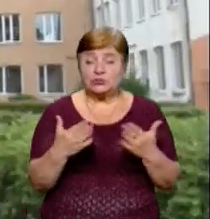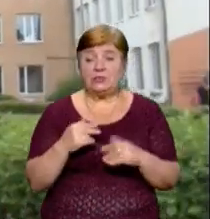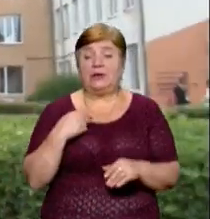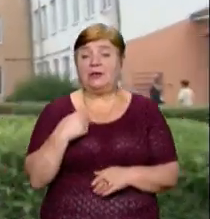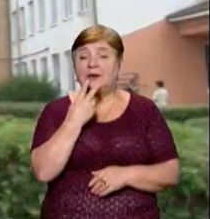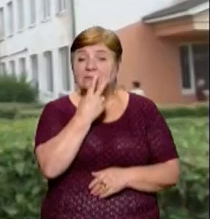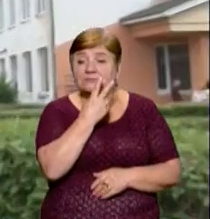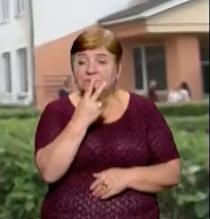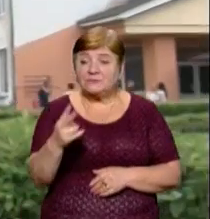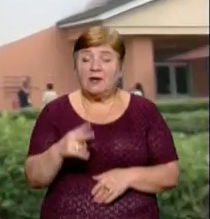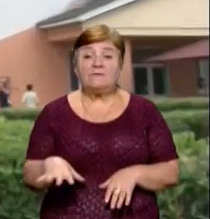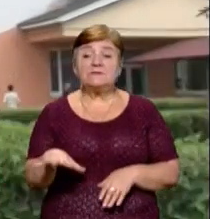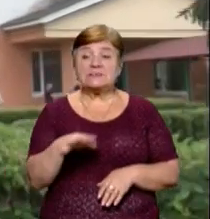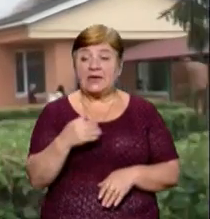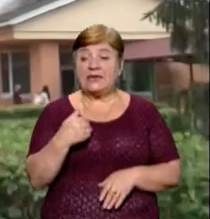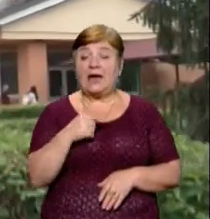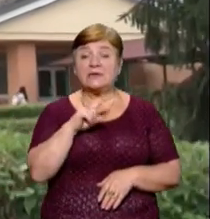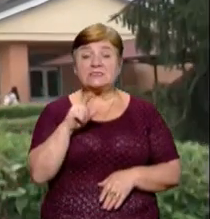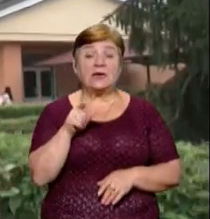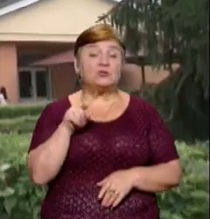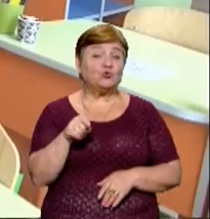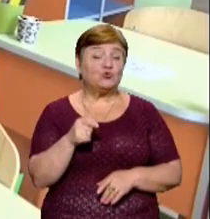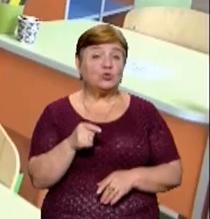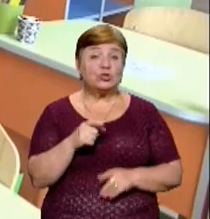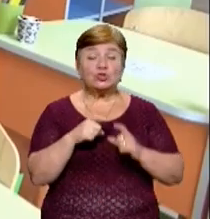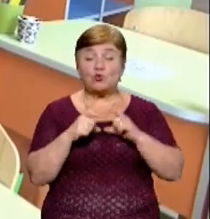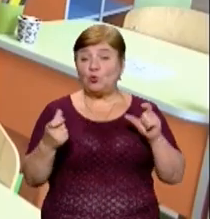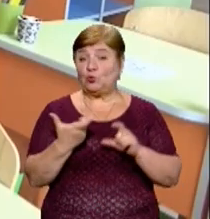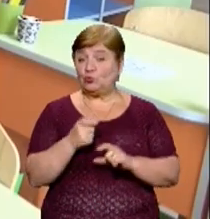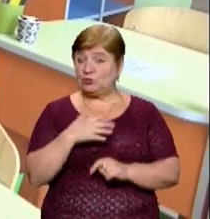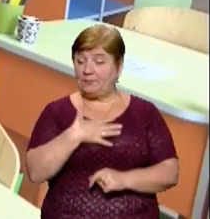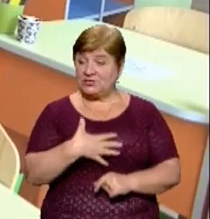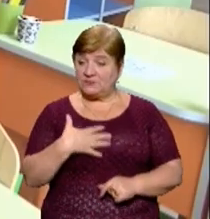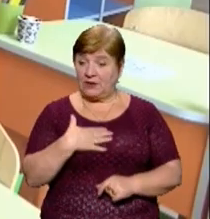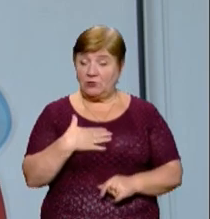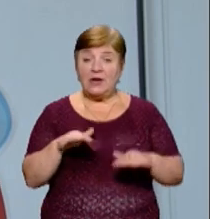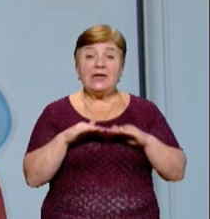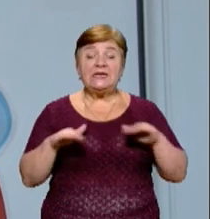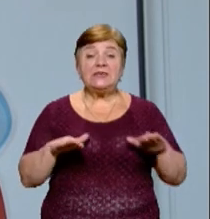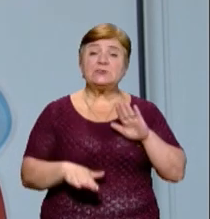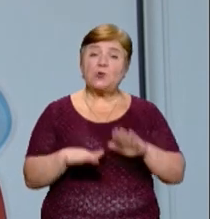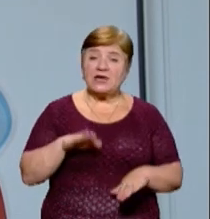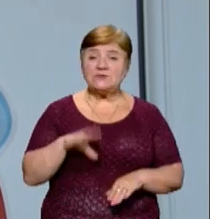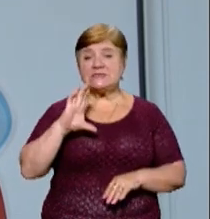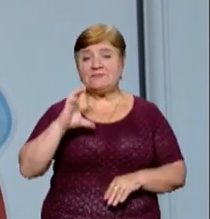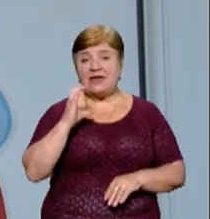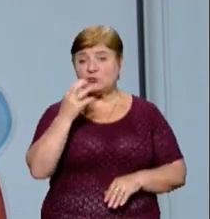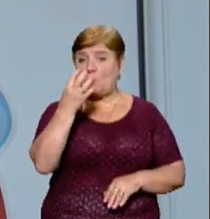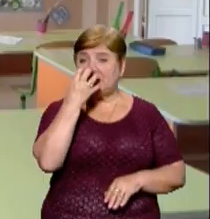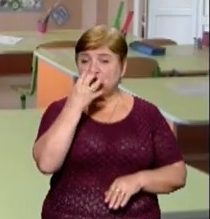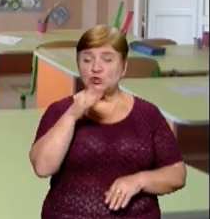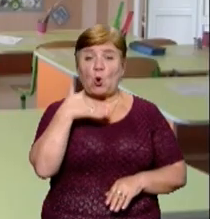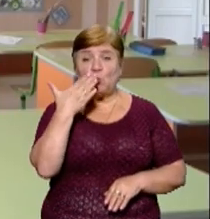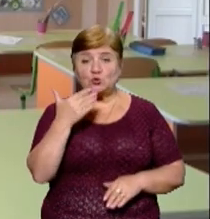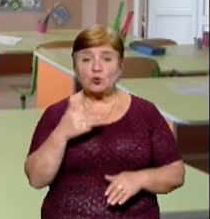любов, як вони вкладуються. Я за цю школу дуже переживаю. У школі-інтернаті навчаються діти з Мукачевського, Сволявського, Перечинського,